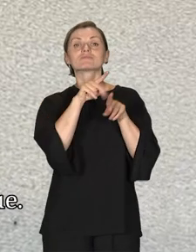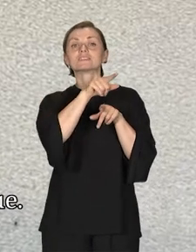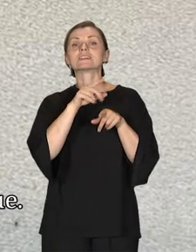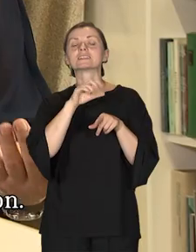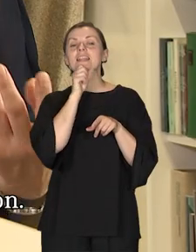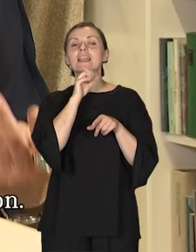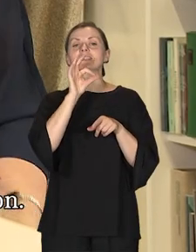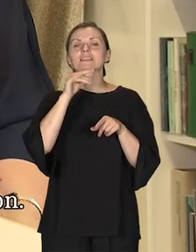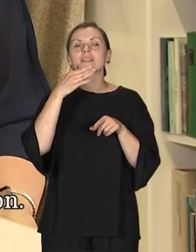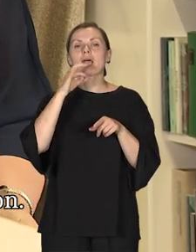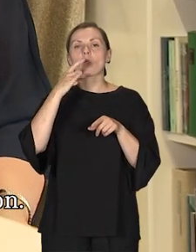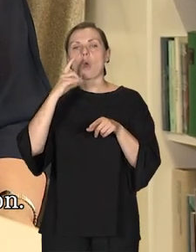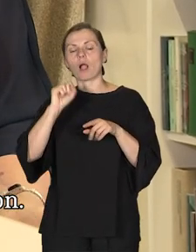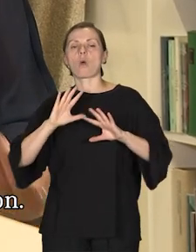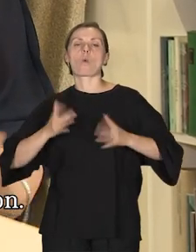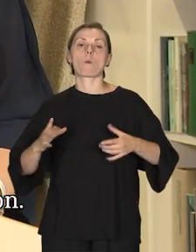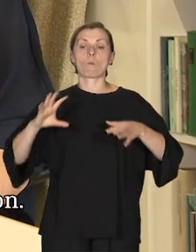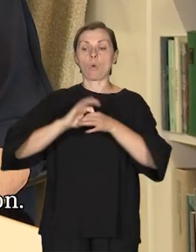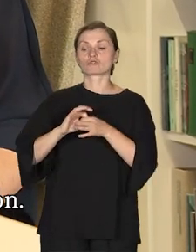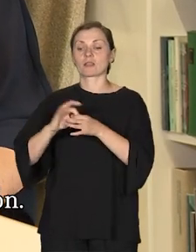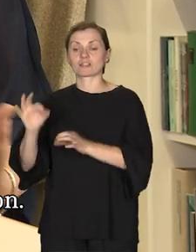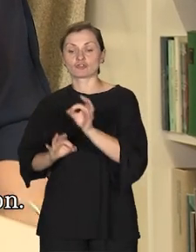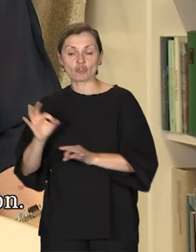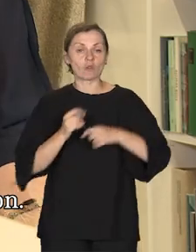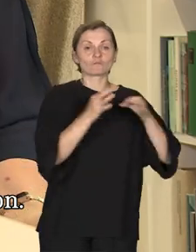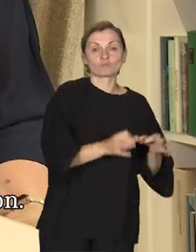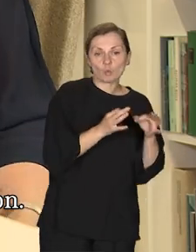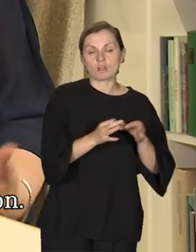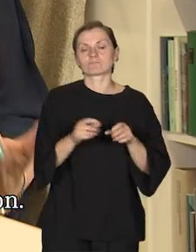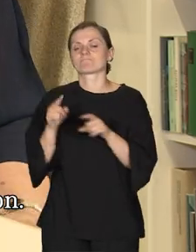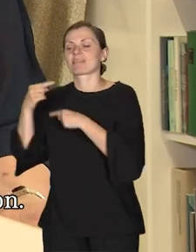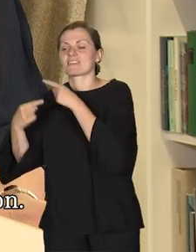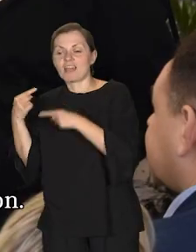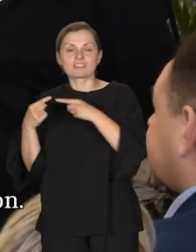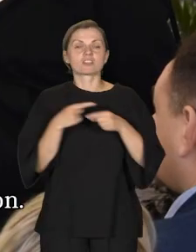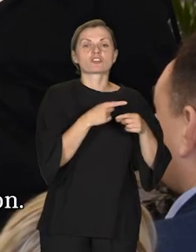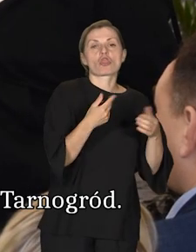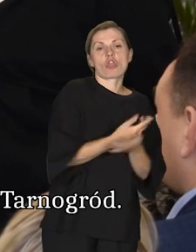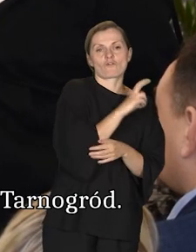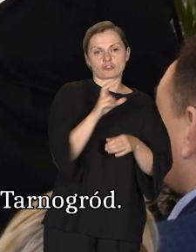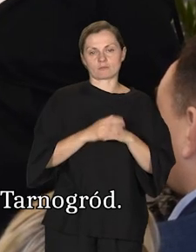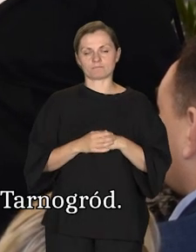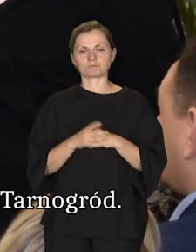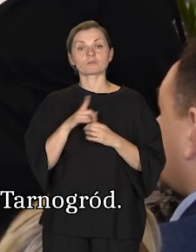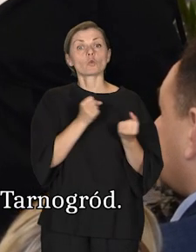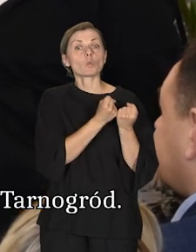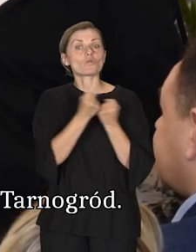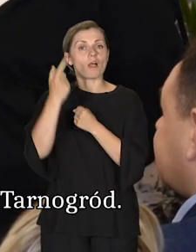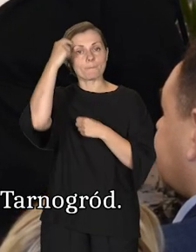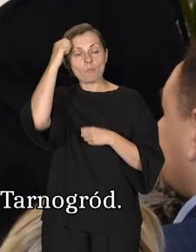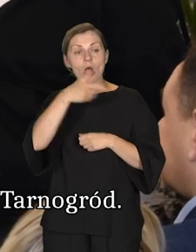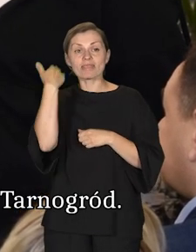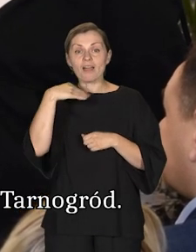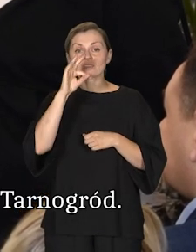synagogi z połączeniem historii ze współczesnością tradycji, z nowoczesnością. W utrwalanie pamięci o